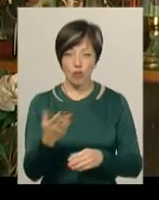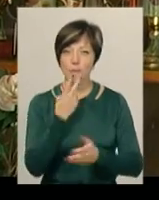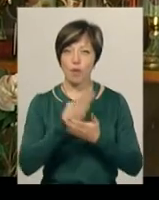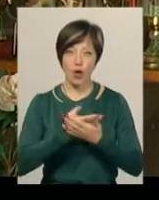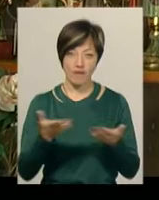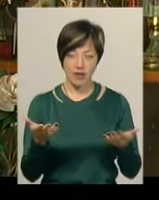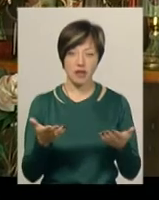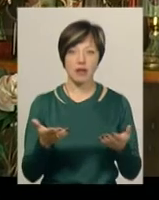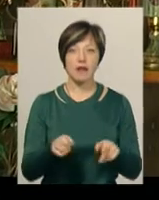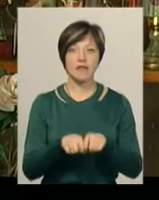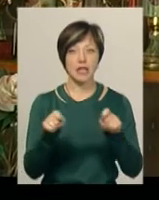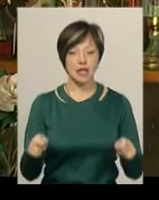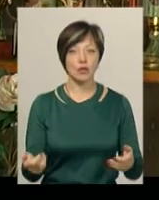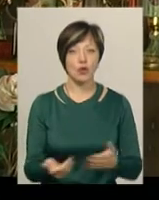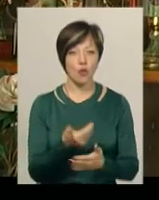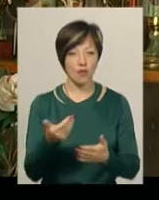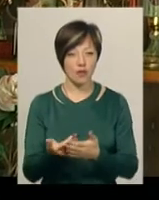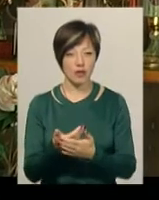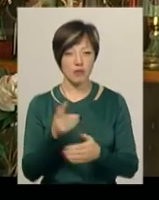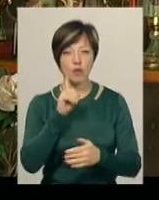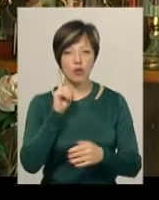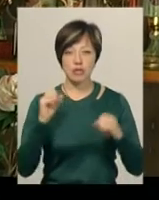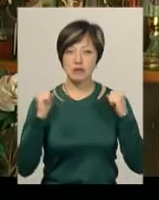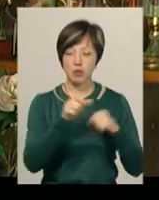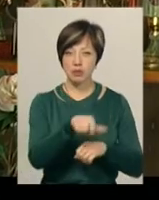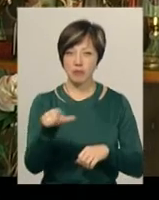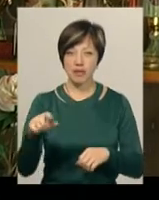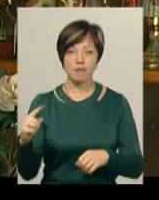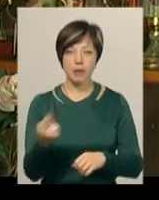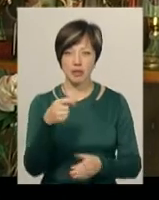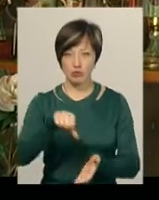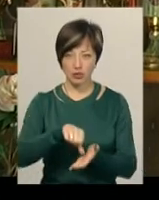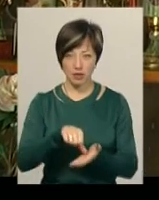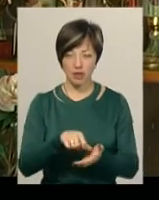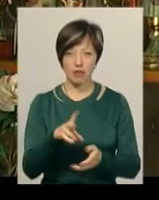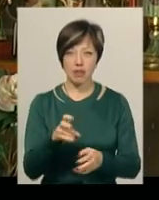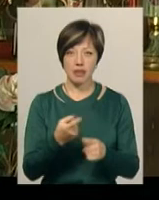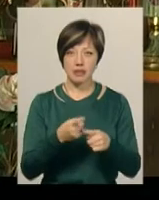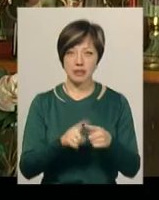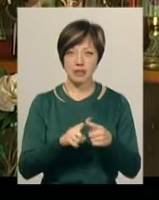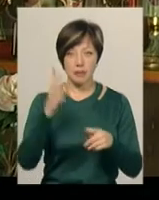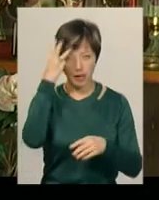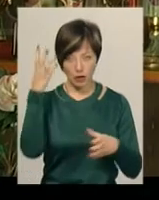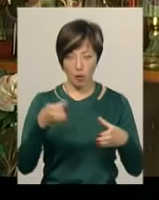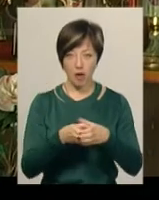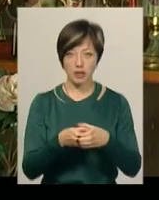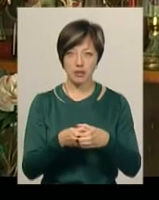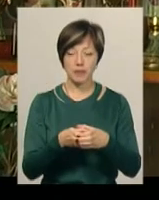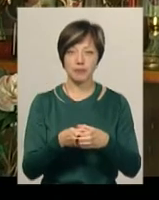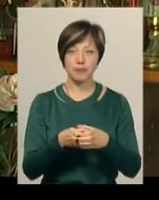проявили. Відкрилися нові молоді спортсмени, які вперше приймали участь, наприклад, в складі Хмельницької команди.